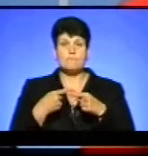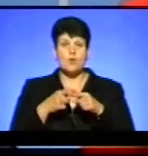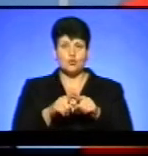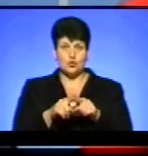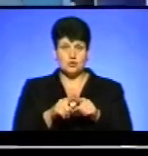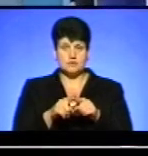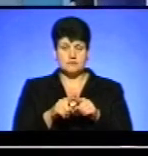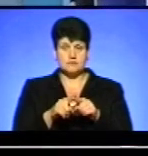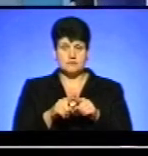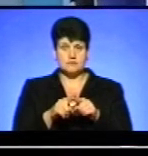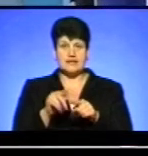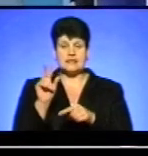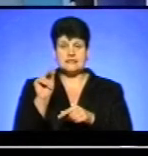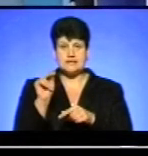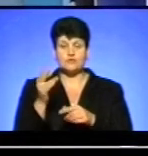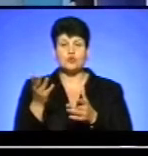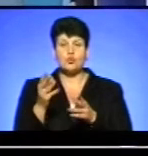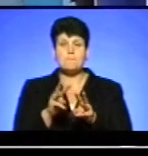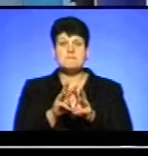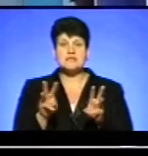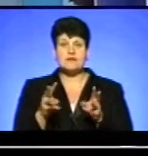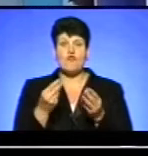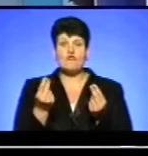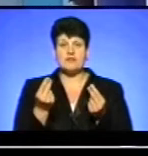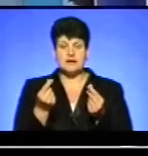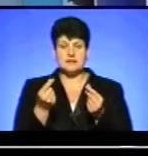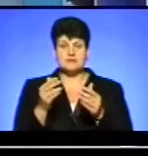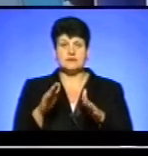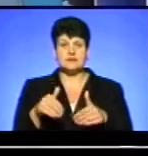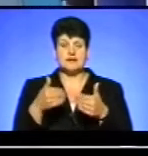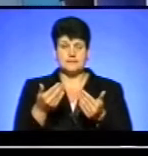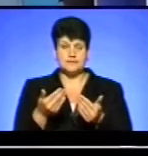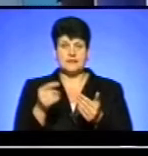цифру, яку у Міністерство фінансів на даний час виставляється –